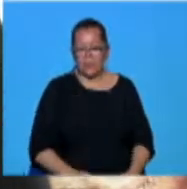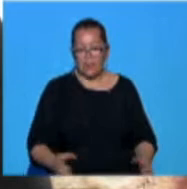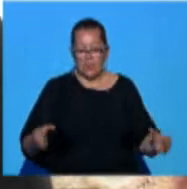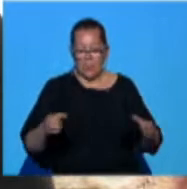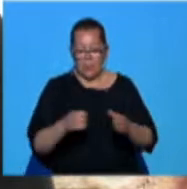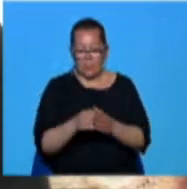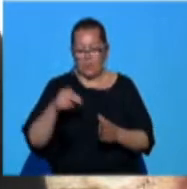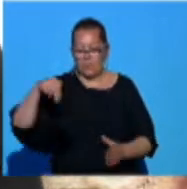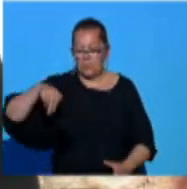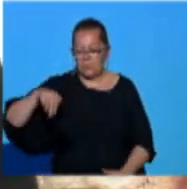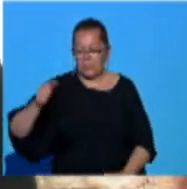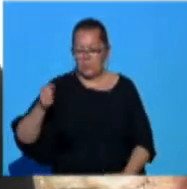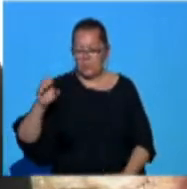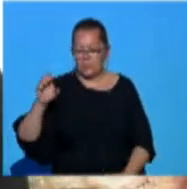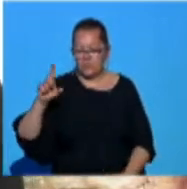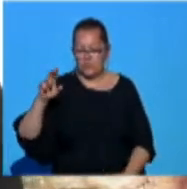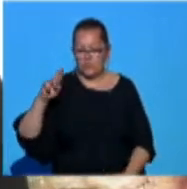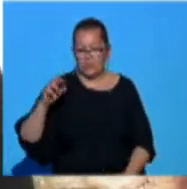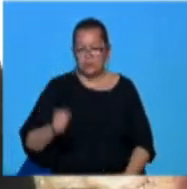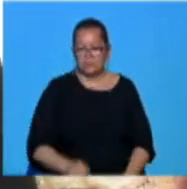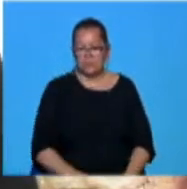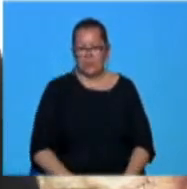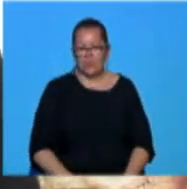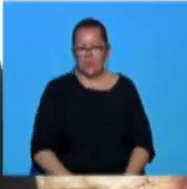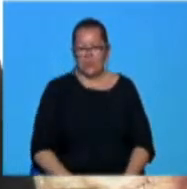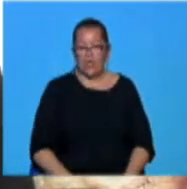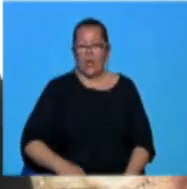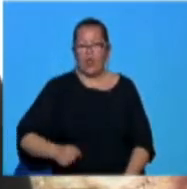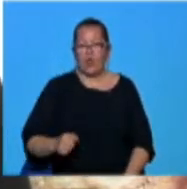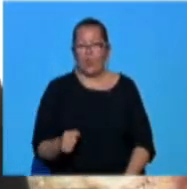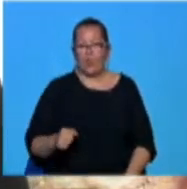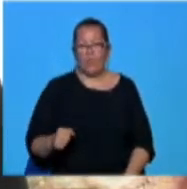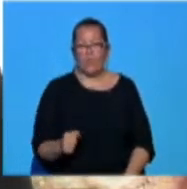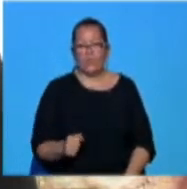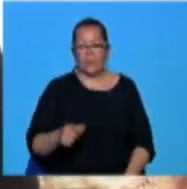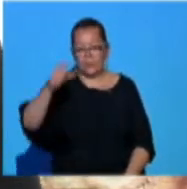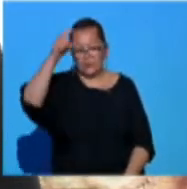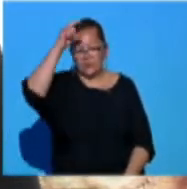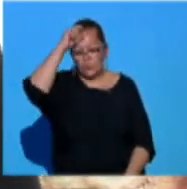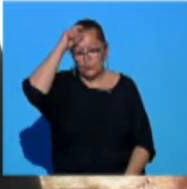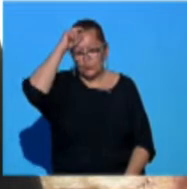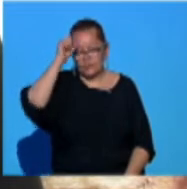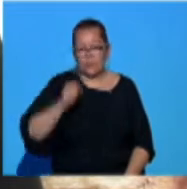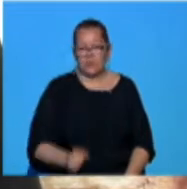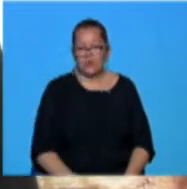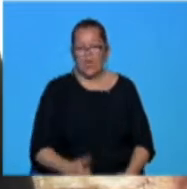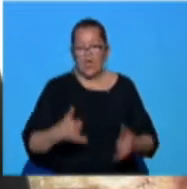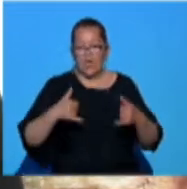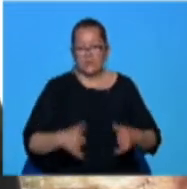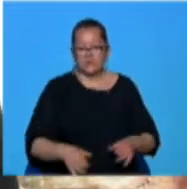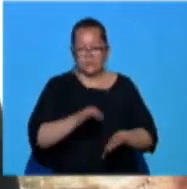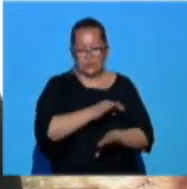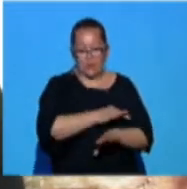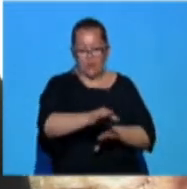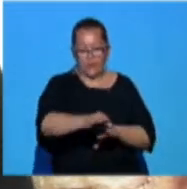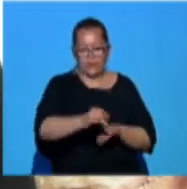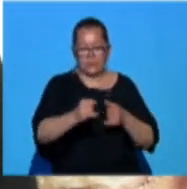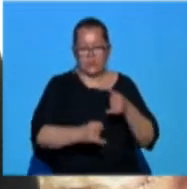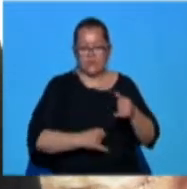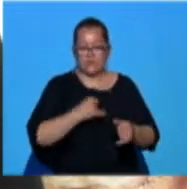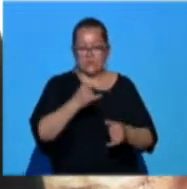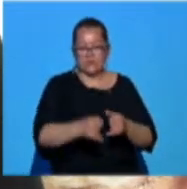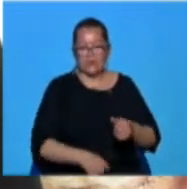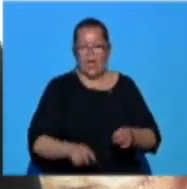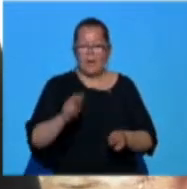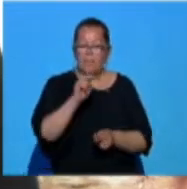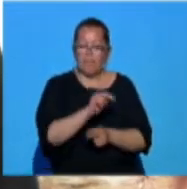Comuna Nenciulești și una dintre comunele din Turcia, în așa fel încât acest proiect de tabără internațională